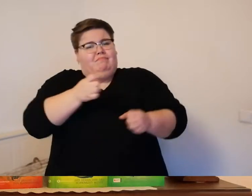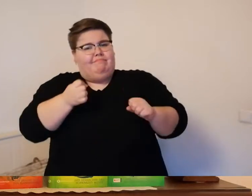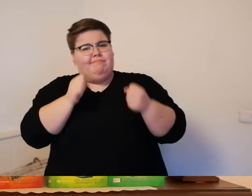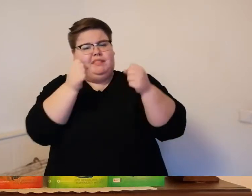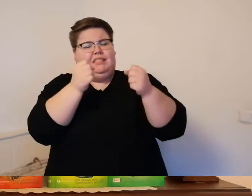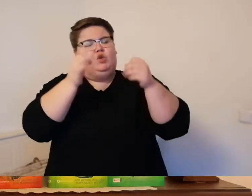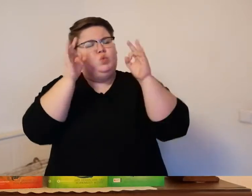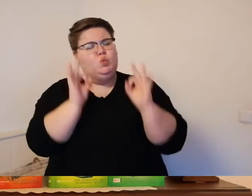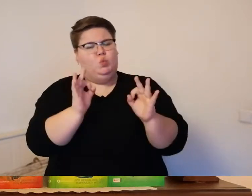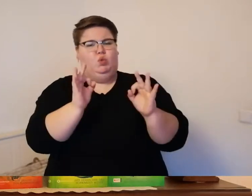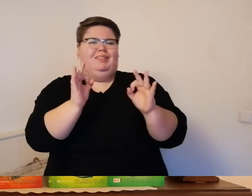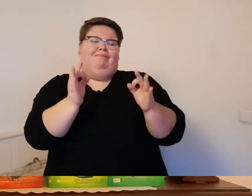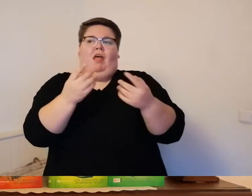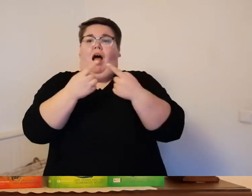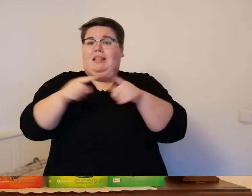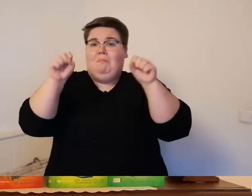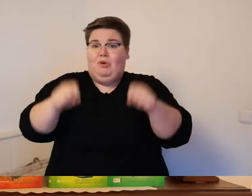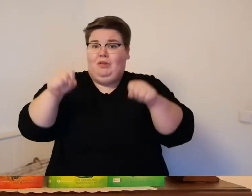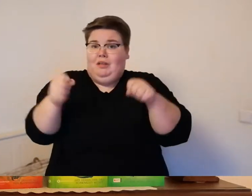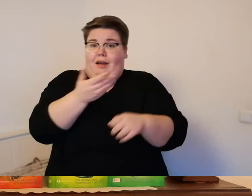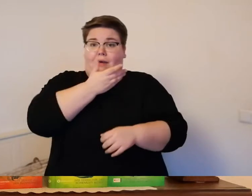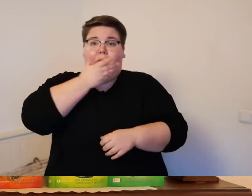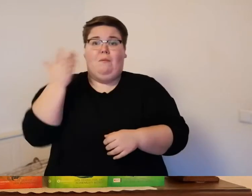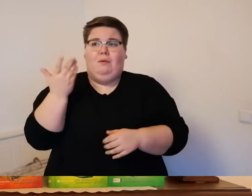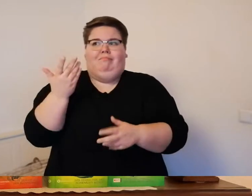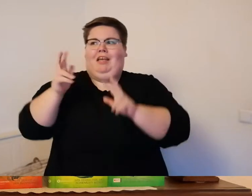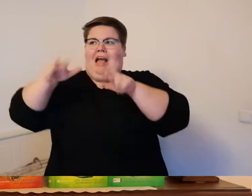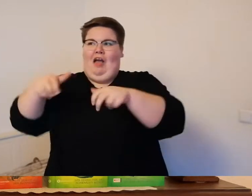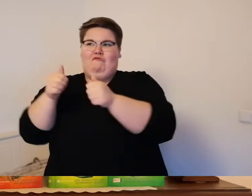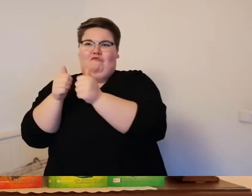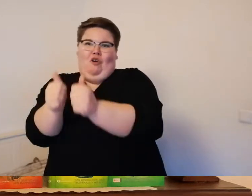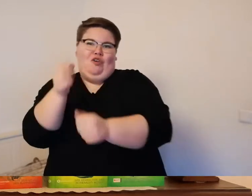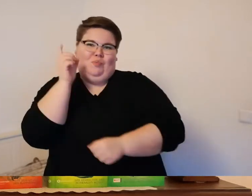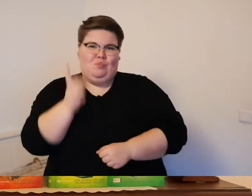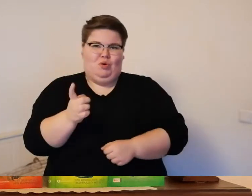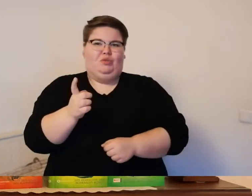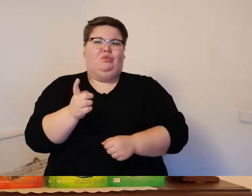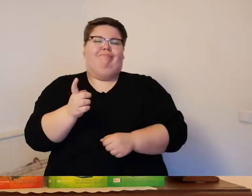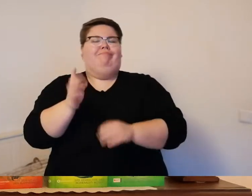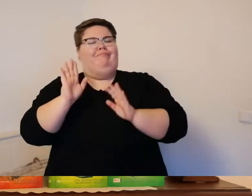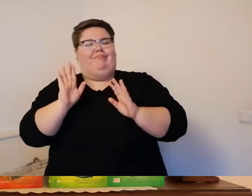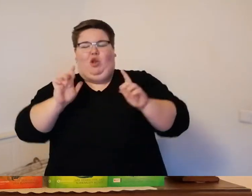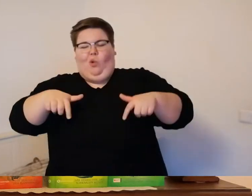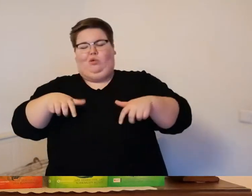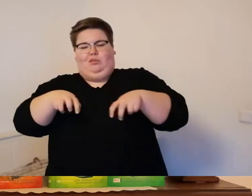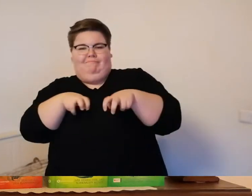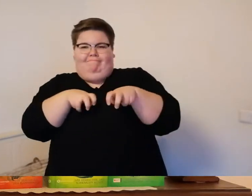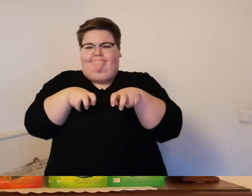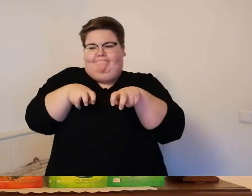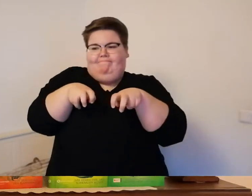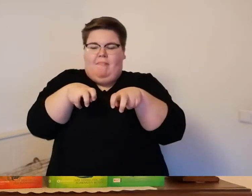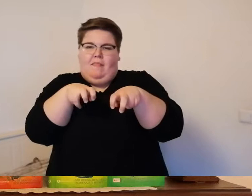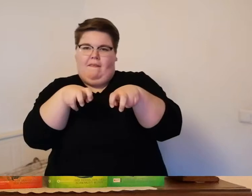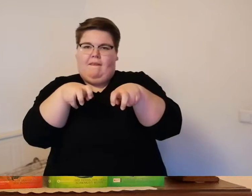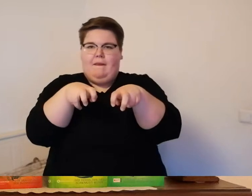dass er handelte denn es blieb ihm ja gar nichts anderes übrig als dem greif zu folgen eric versuchte den mut nicht zu verlieren während